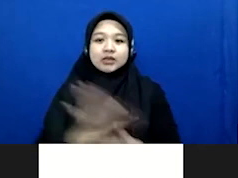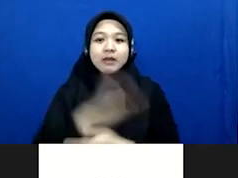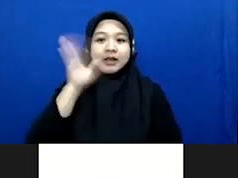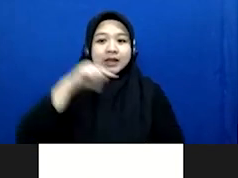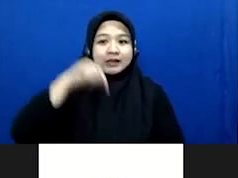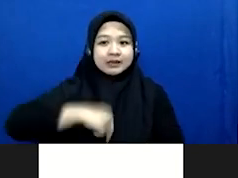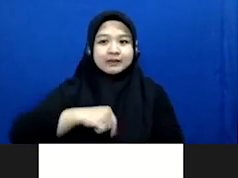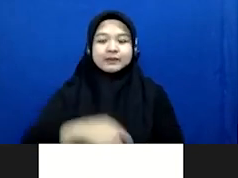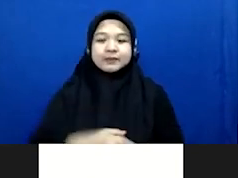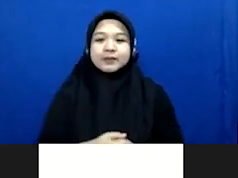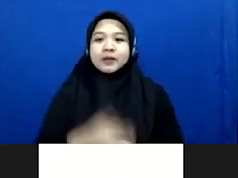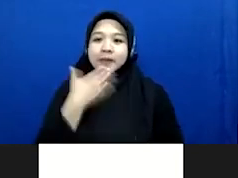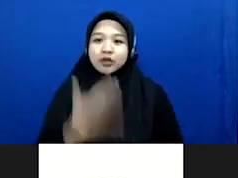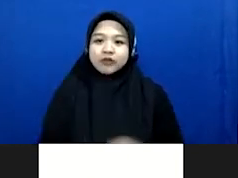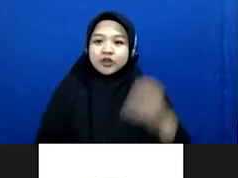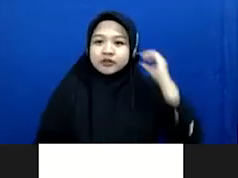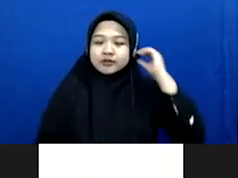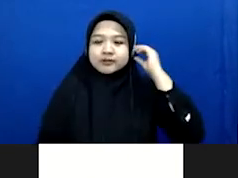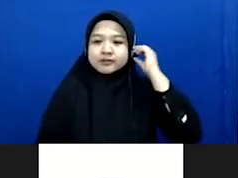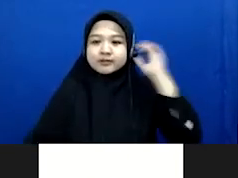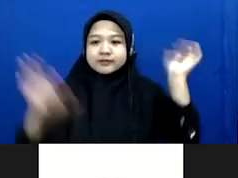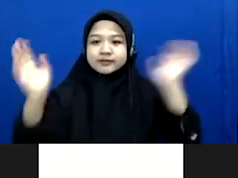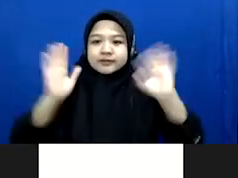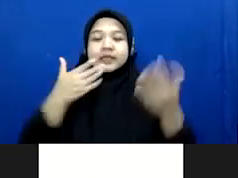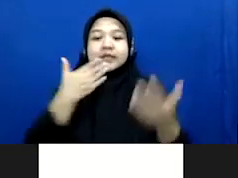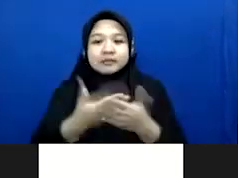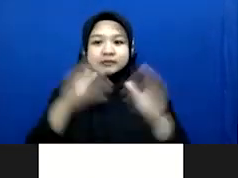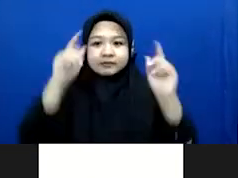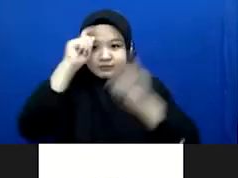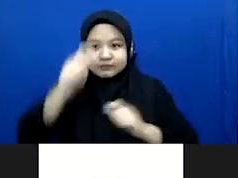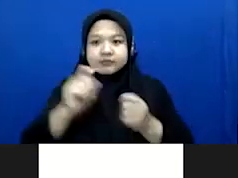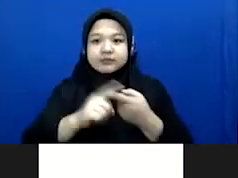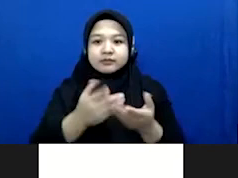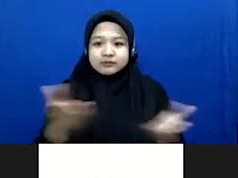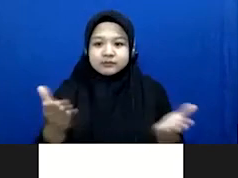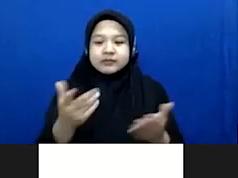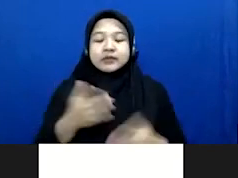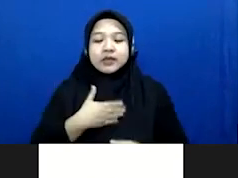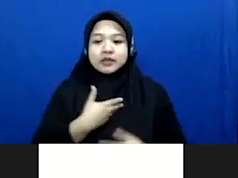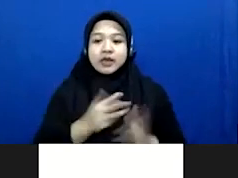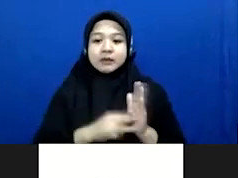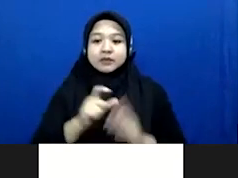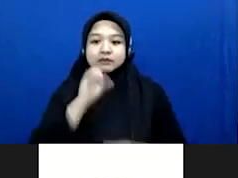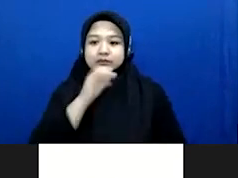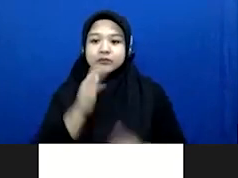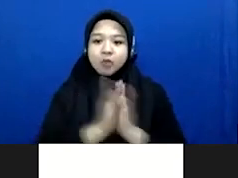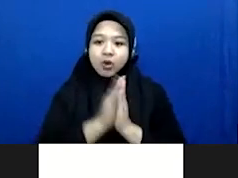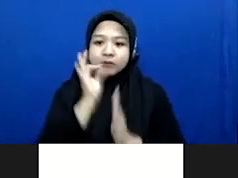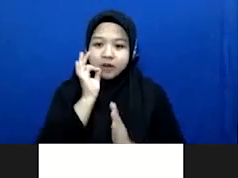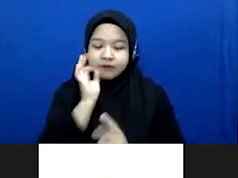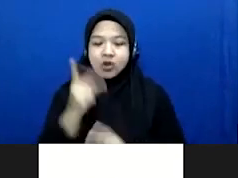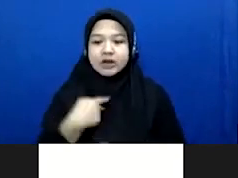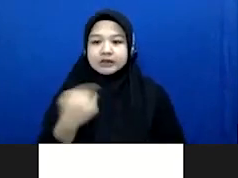sertanya banyak mantan-teman apresiasi buat teman-teman semuanya saya selaku membawa tradisi ini mengucapkan mohon maaf apabila ada